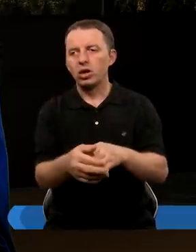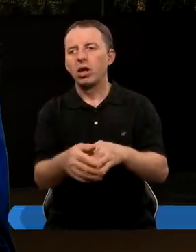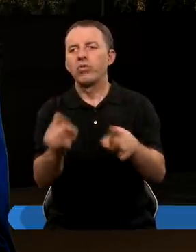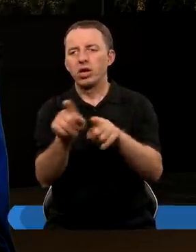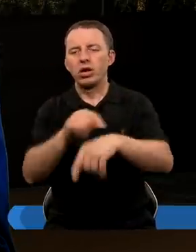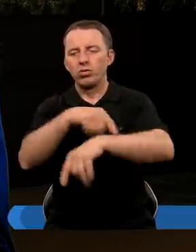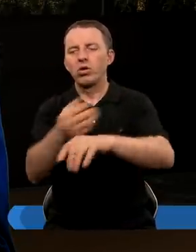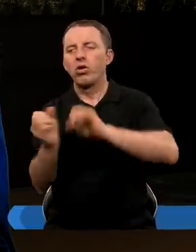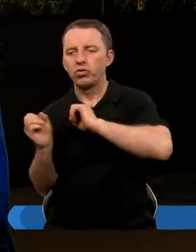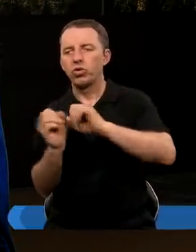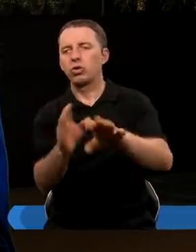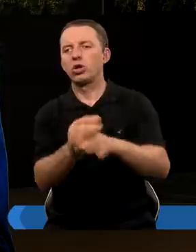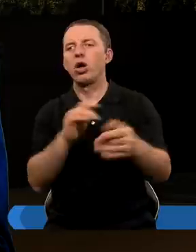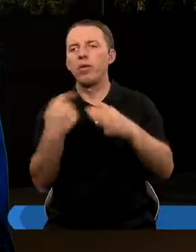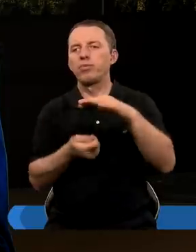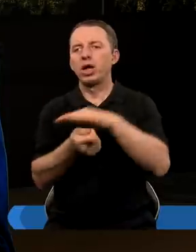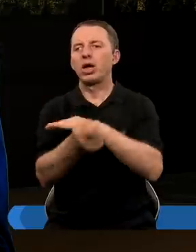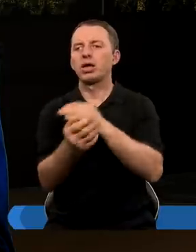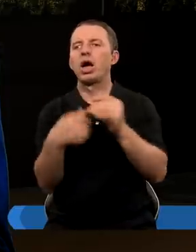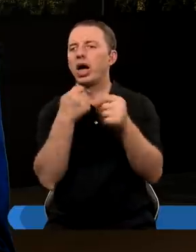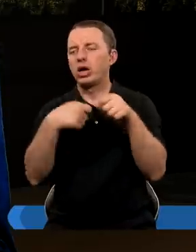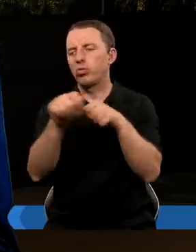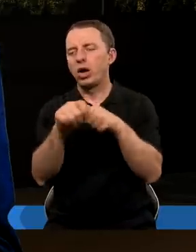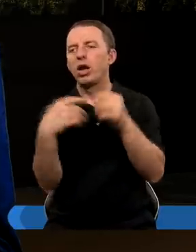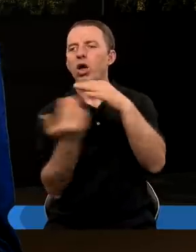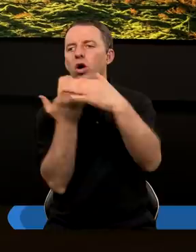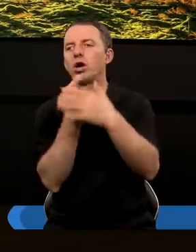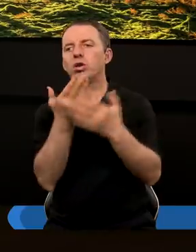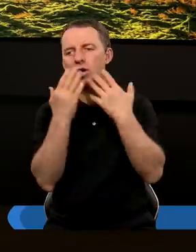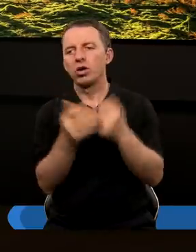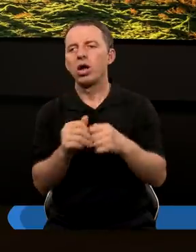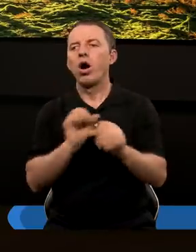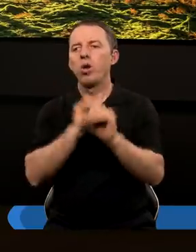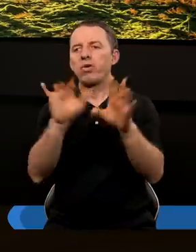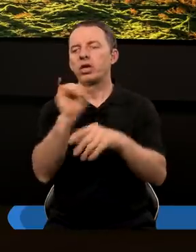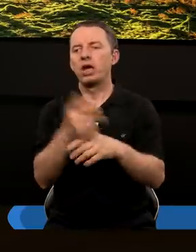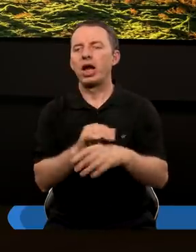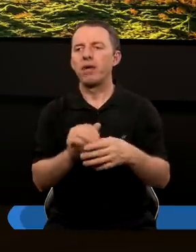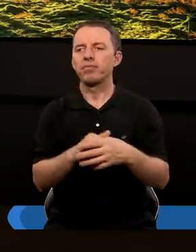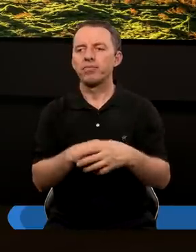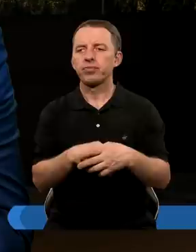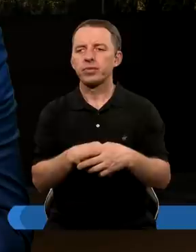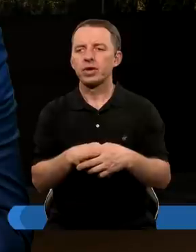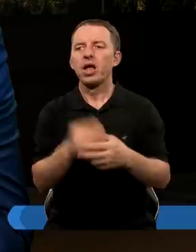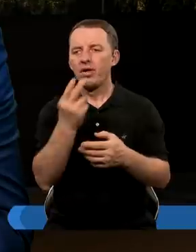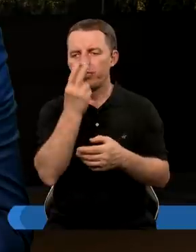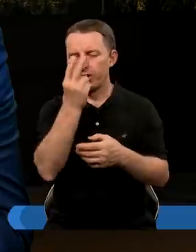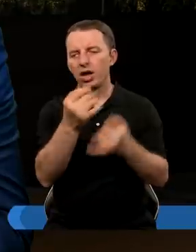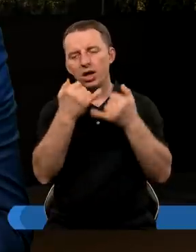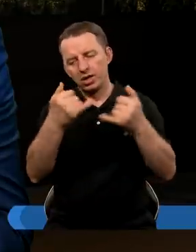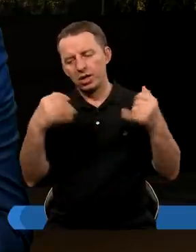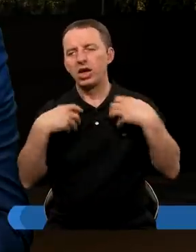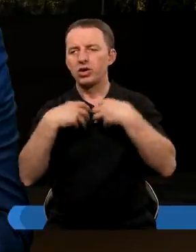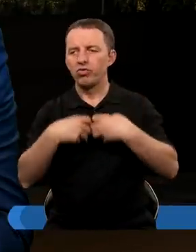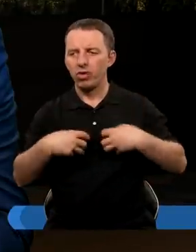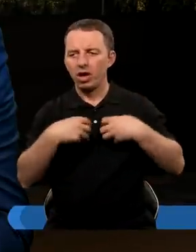zostanie w tej samej godzinie wrzucony do pieca rozpalonego ogniem. Tak, dziękuję. I sięga po kalipsy. Widziałem